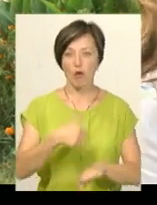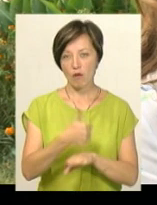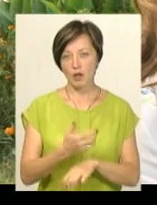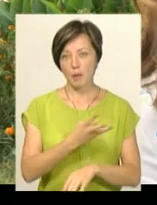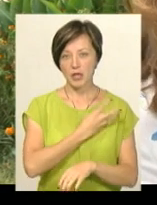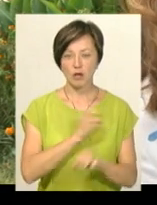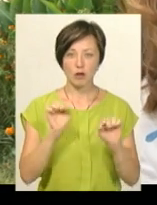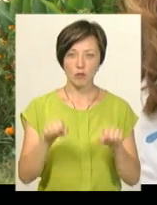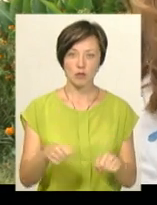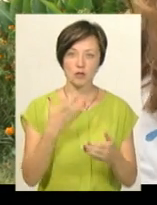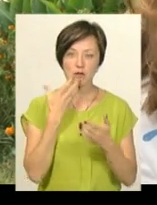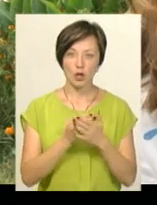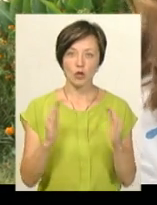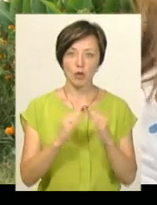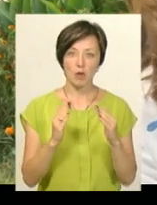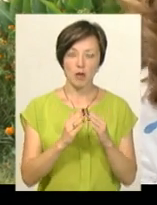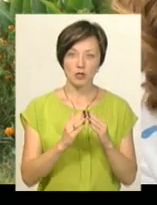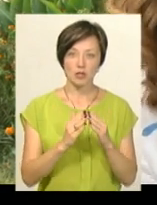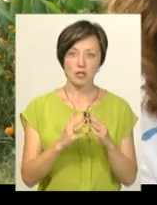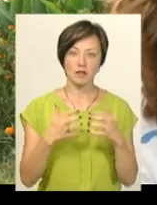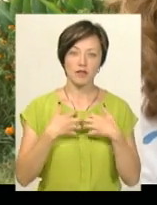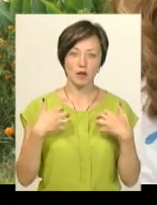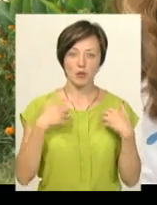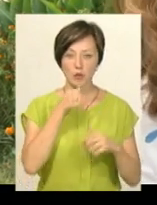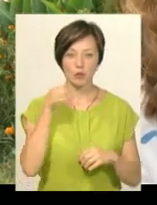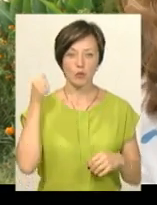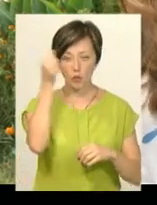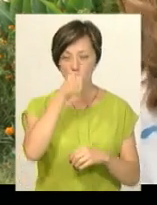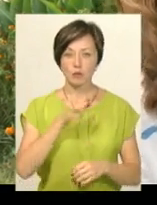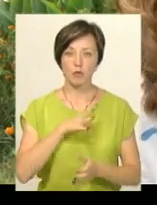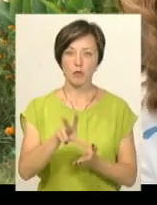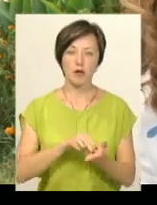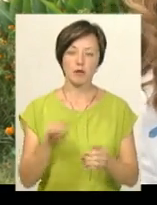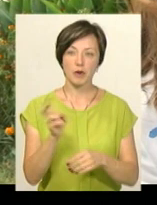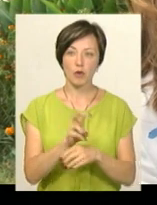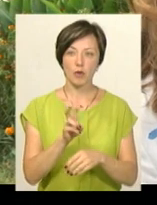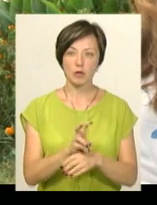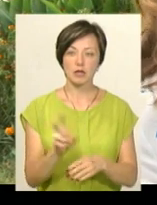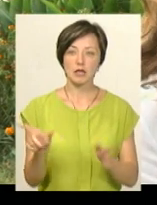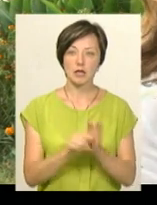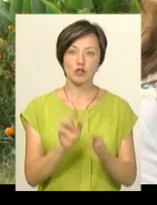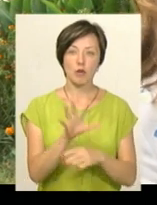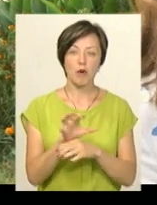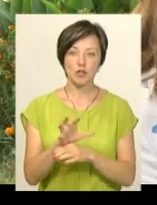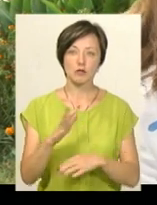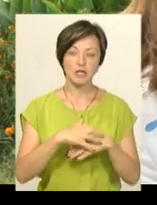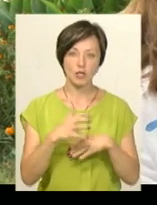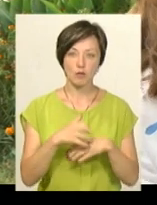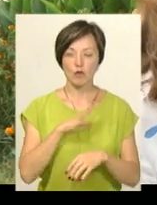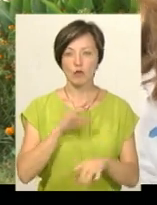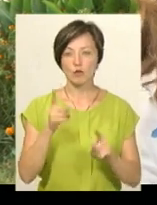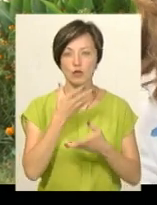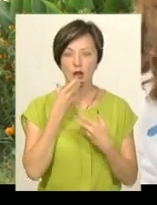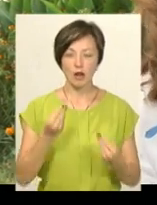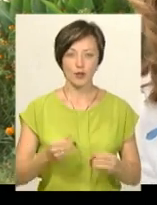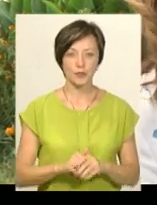бажання – можете брати своїх домашніх улюбленців. Тому що в минулому році був приклад, всі приходили з собачками, з кішками, було дуже